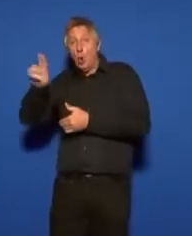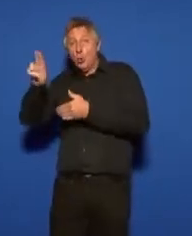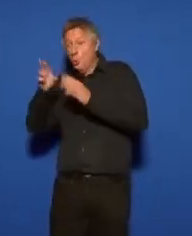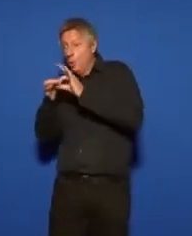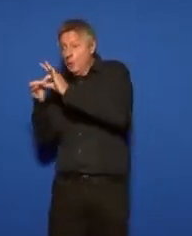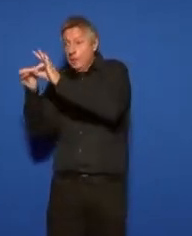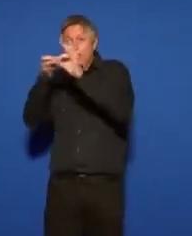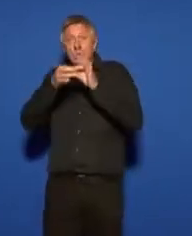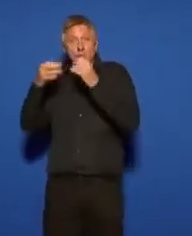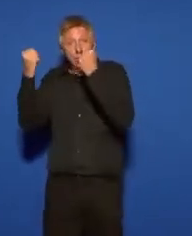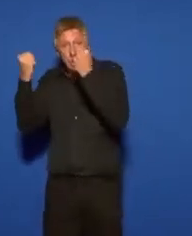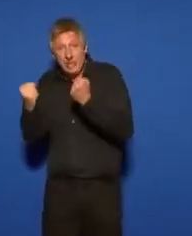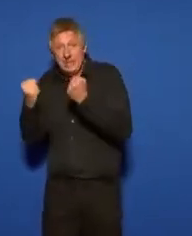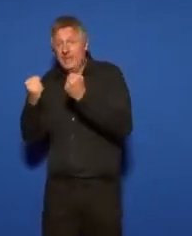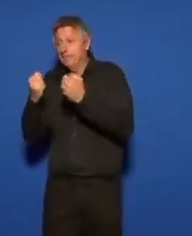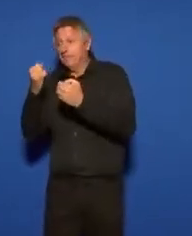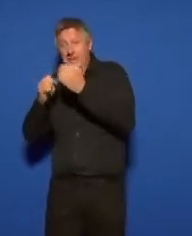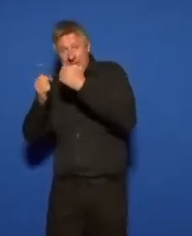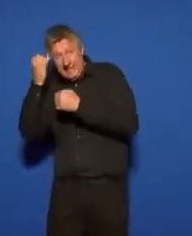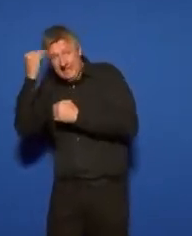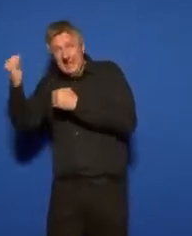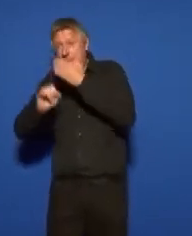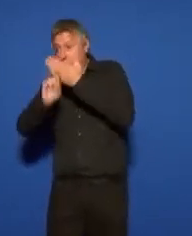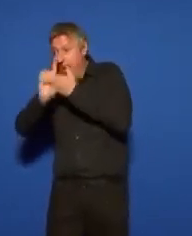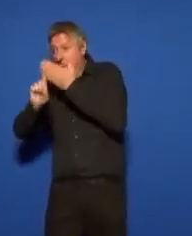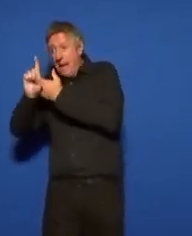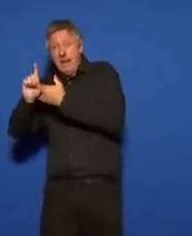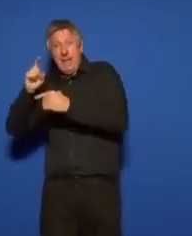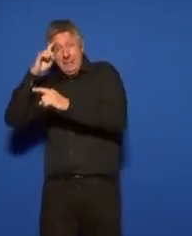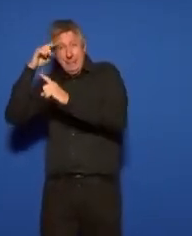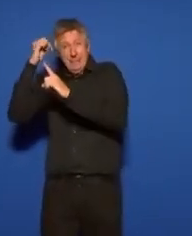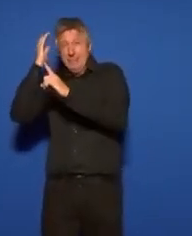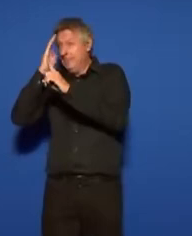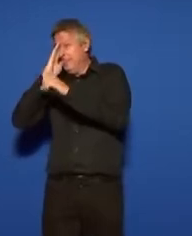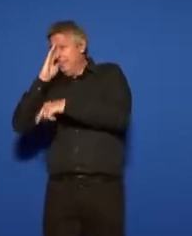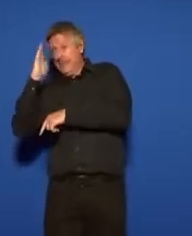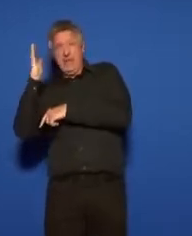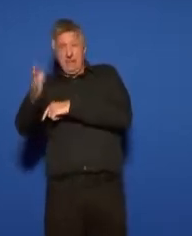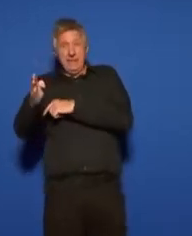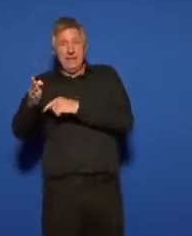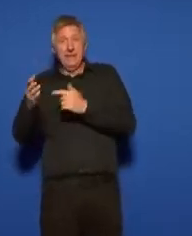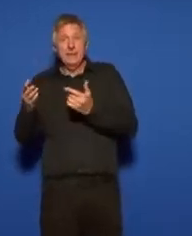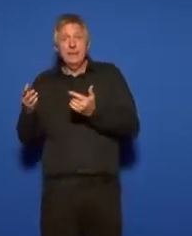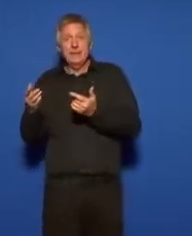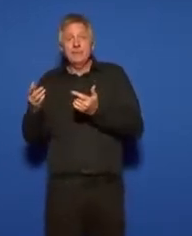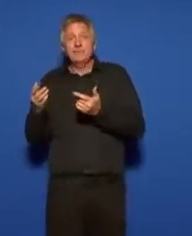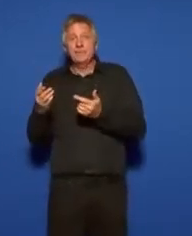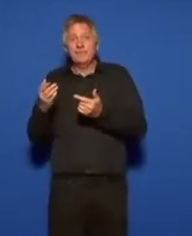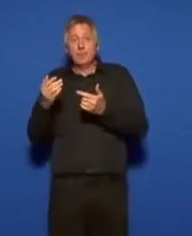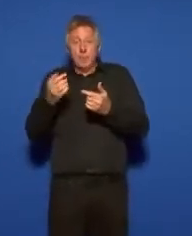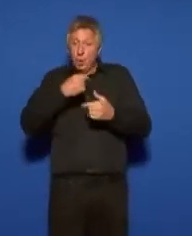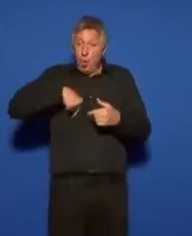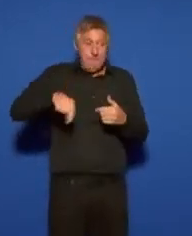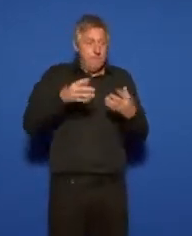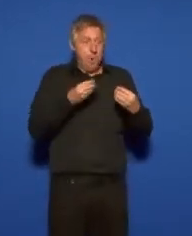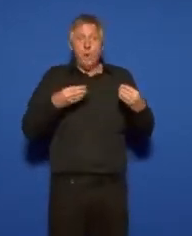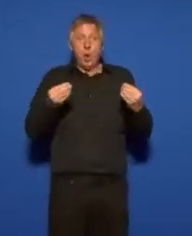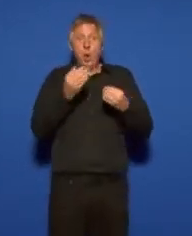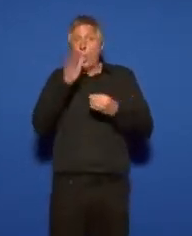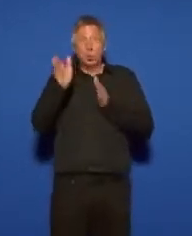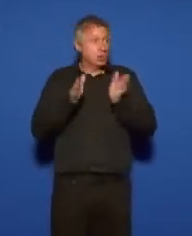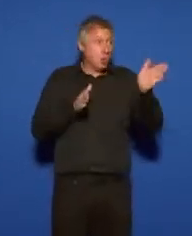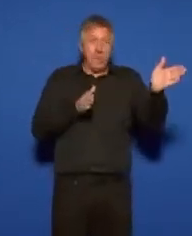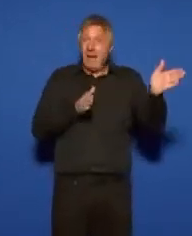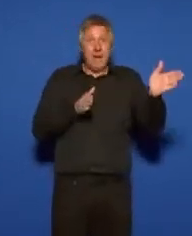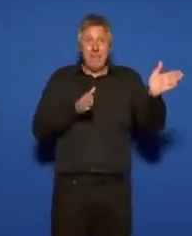inventive, déterminée, qu'il n'existe aucun autre chemin pour un peuple comme le nôtre dans